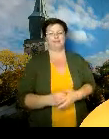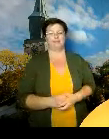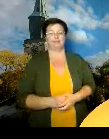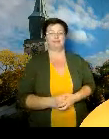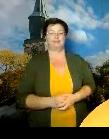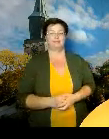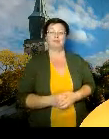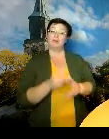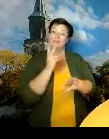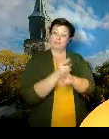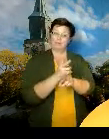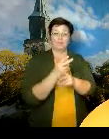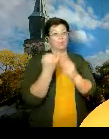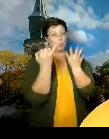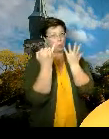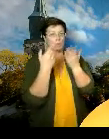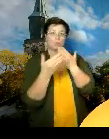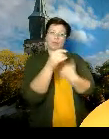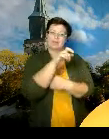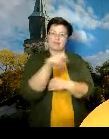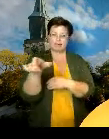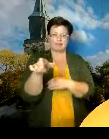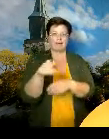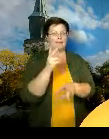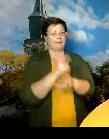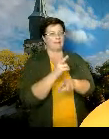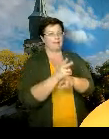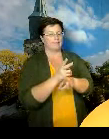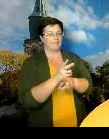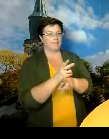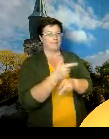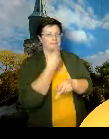työntekijää on kuitenkin altistunut ja heidät on määrätty karanteeniin.